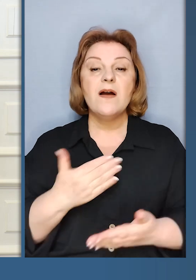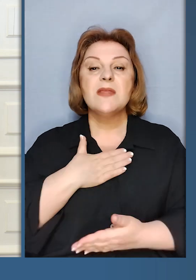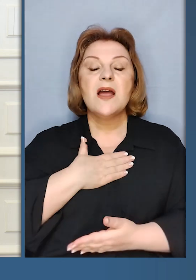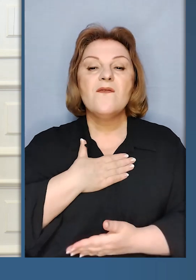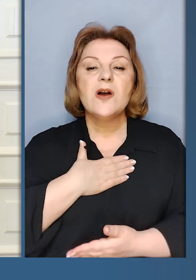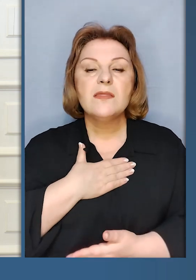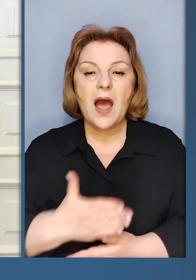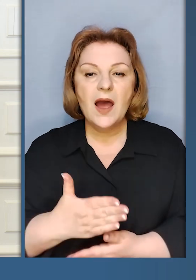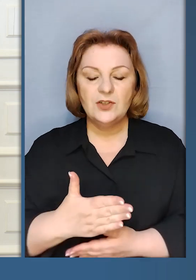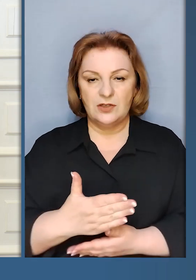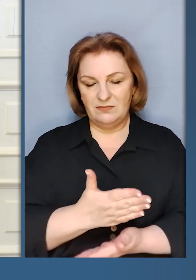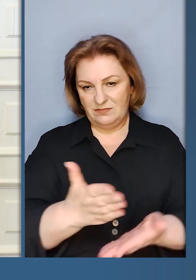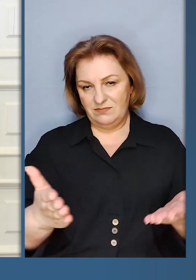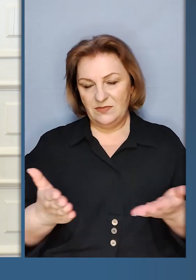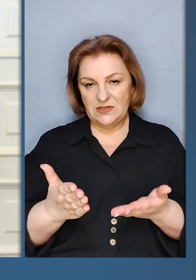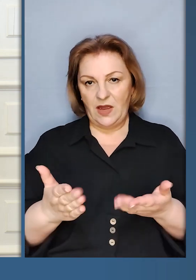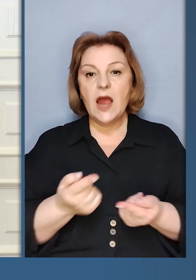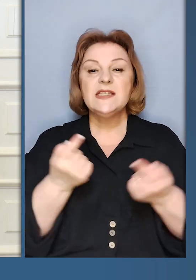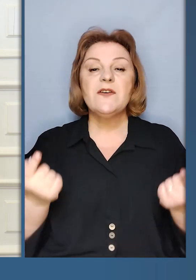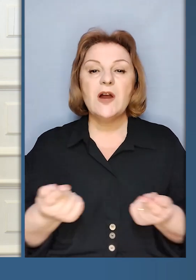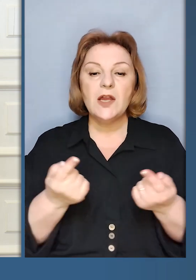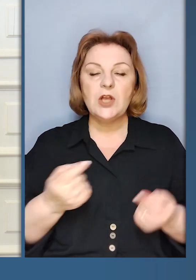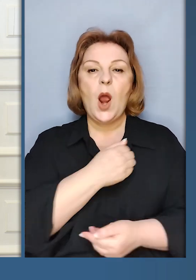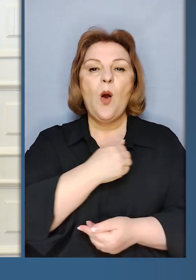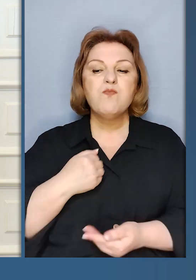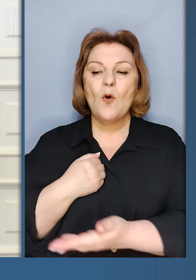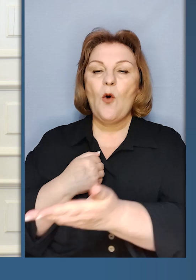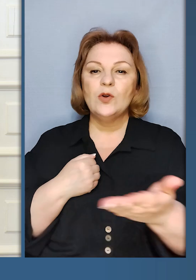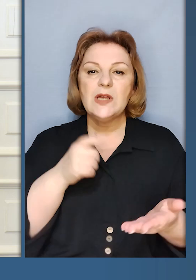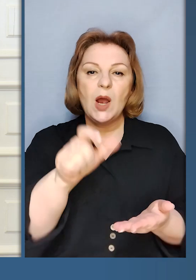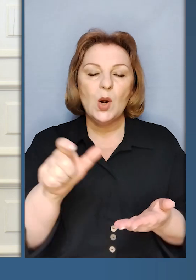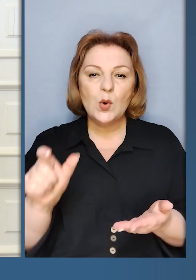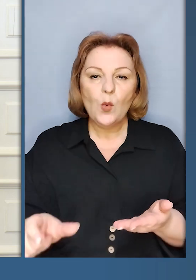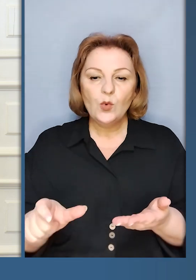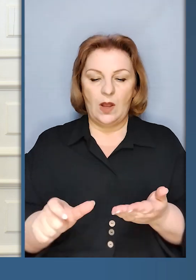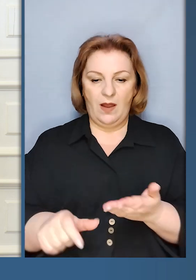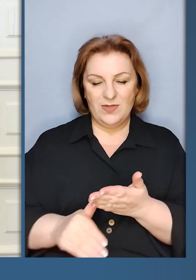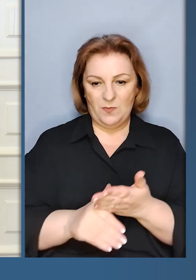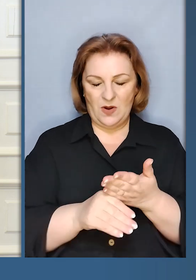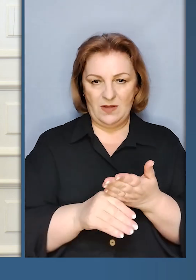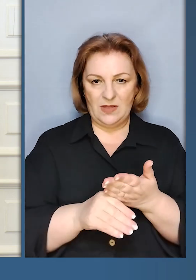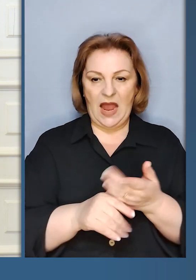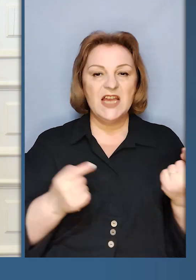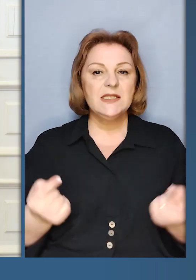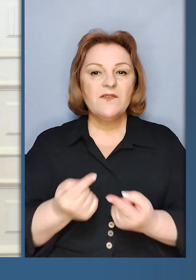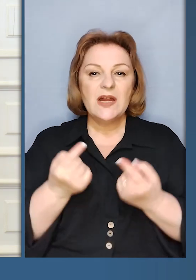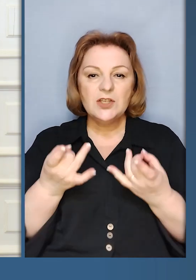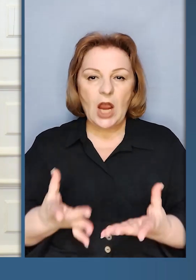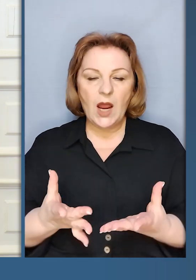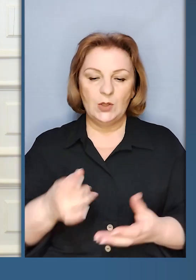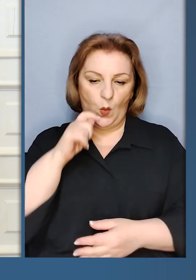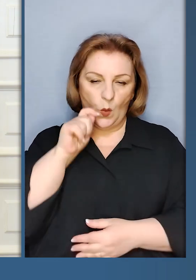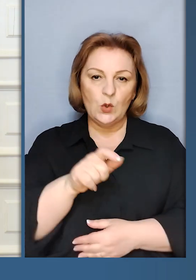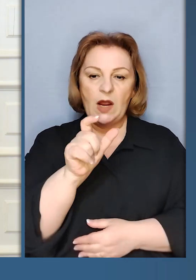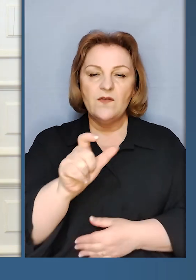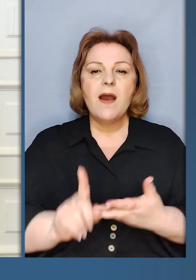від вдячності за вам, звичайні польські люди, які допомагали звичайним українським